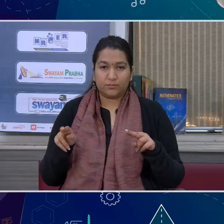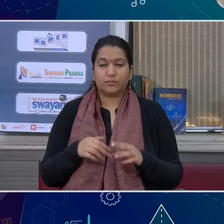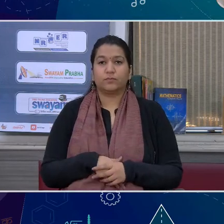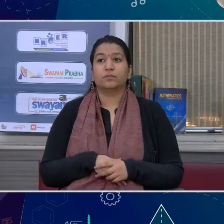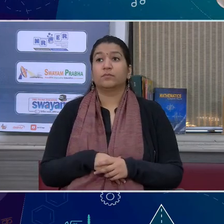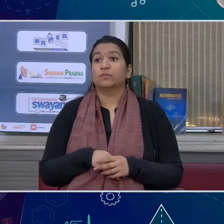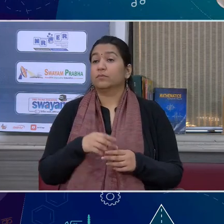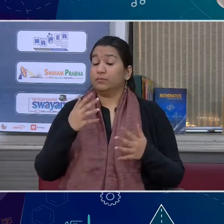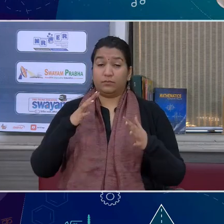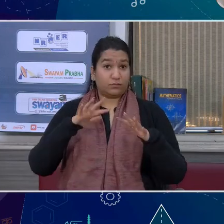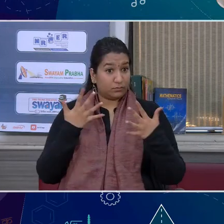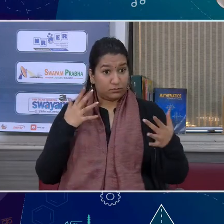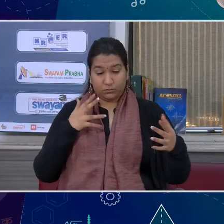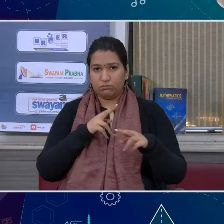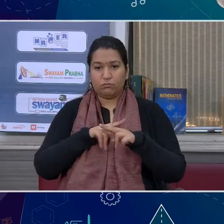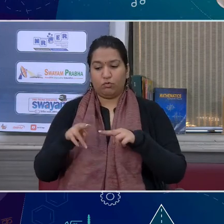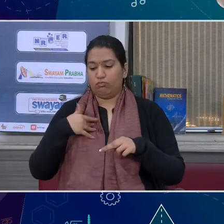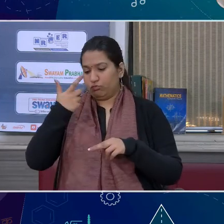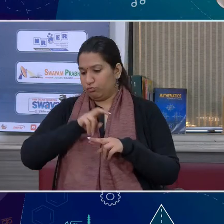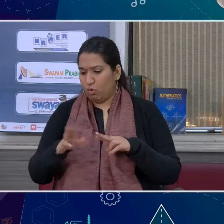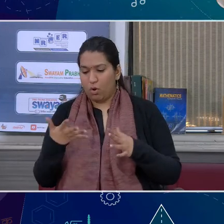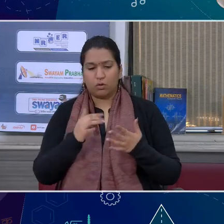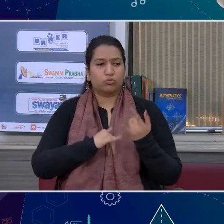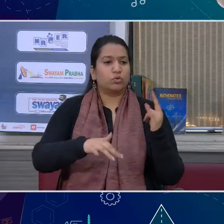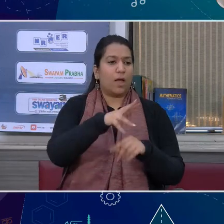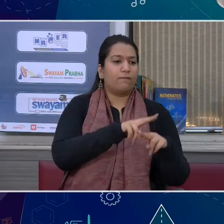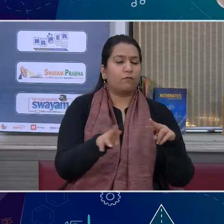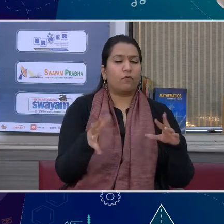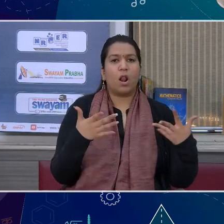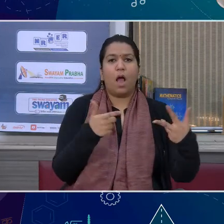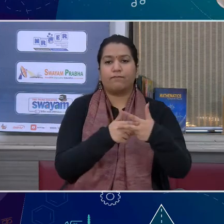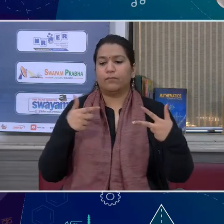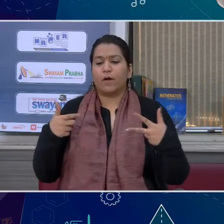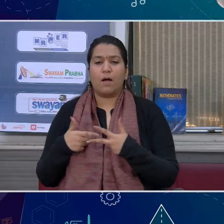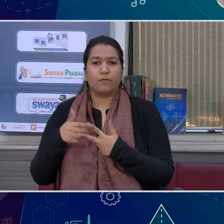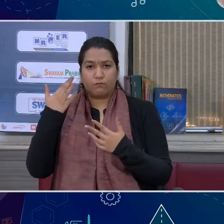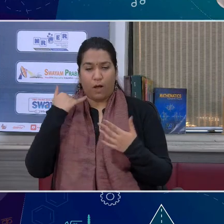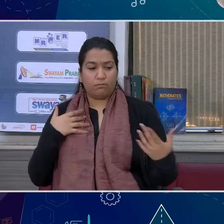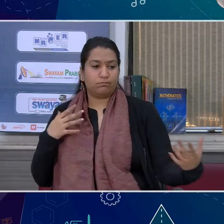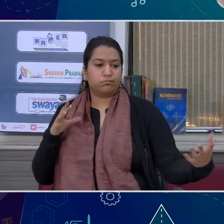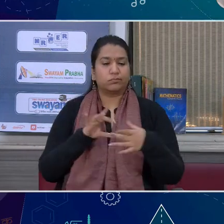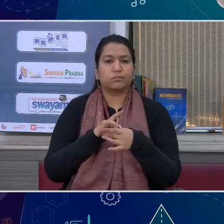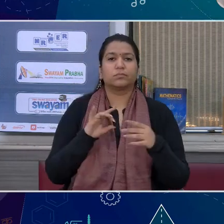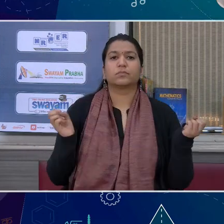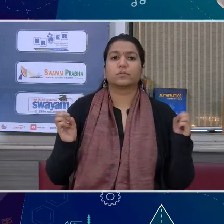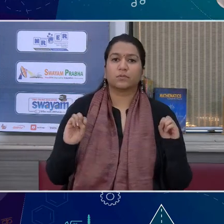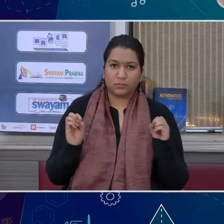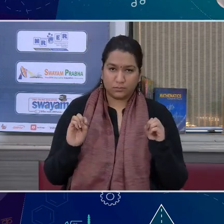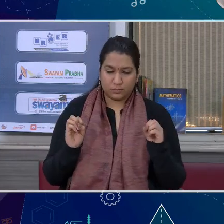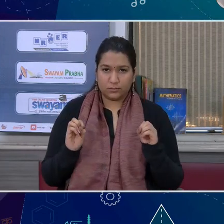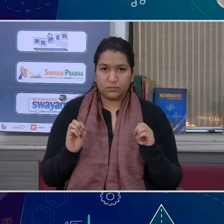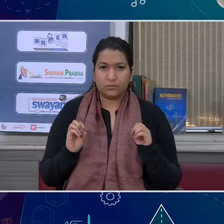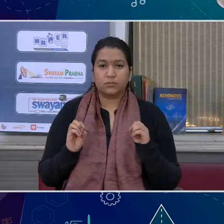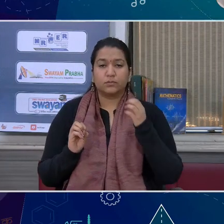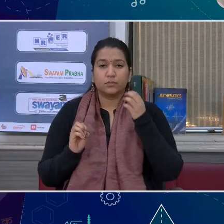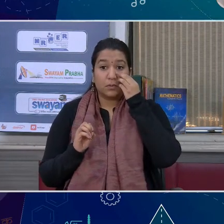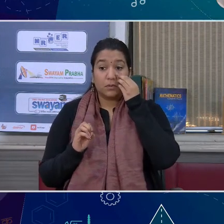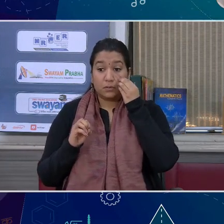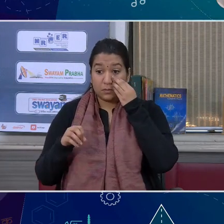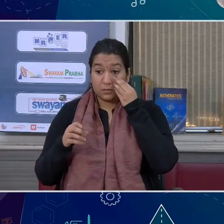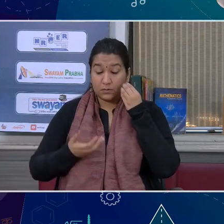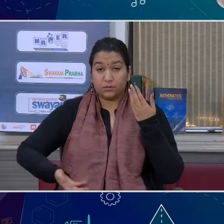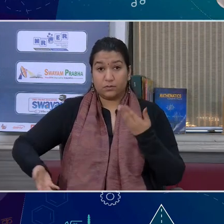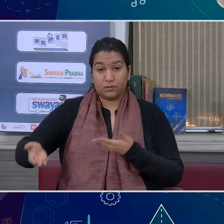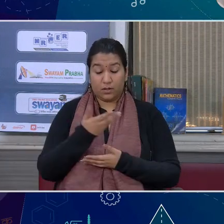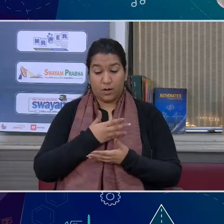अन्य था दोनों यह पूर्ण है ना व्यक्ति पूर्ण है ना समाज पूर्ण है दोनों का मेल एक दूसरे को पूर्ण कराता है यह कभी भी कहते हैं कर्यत्न